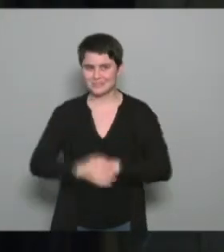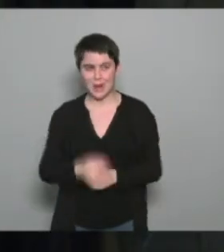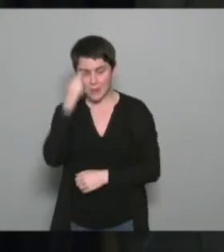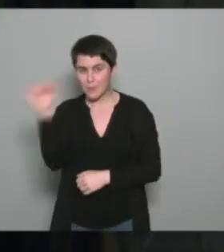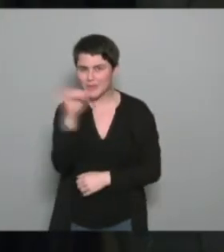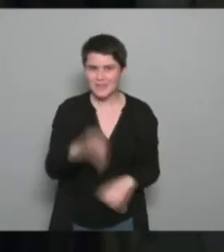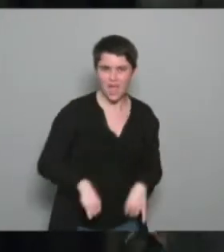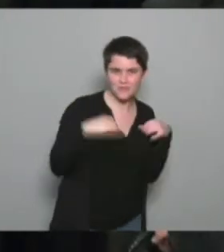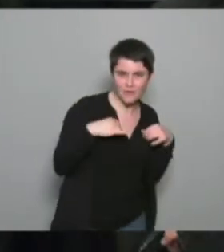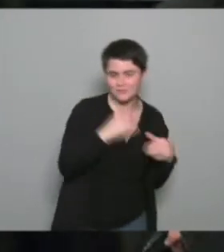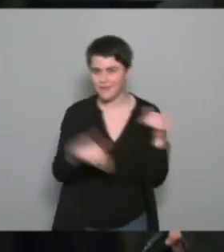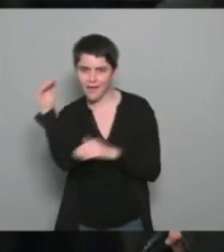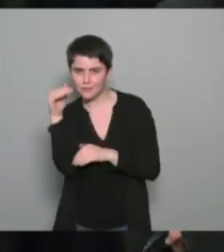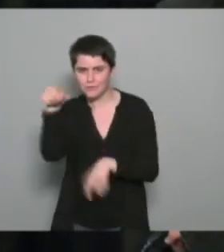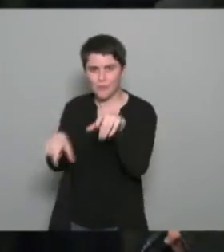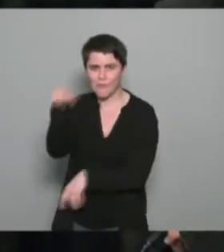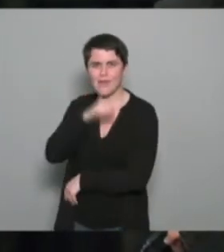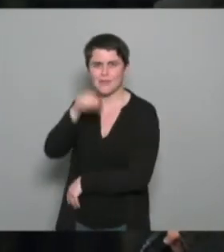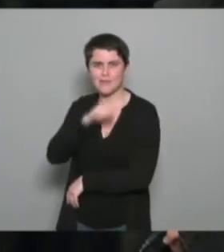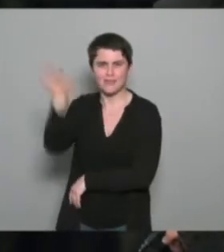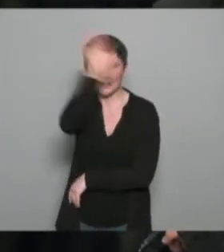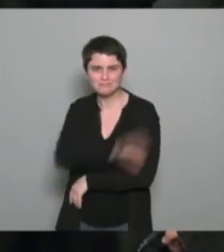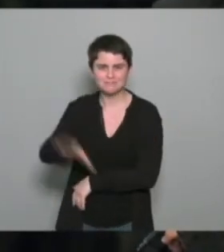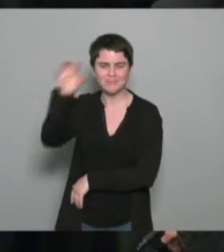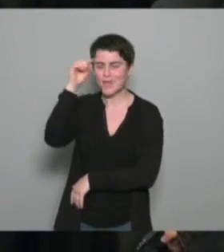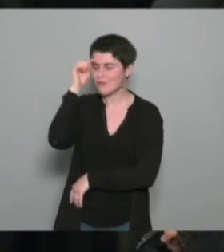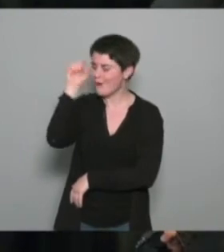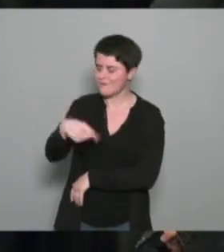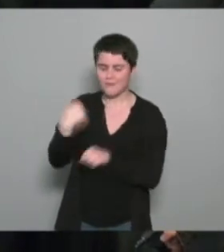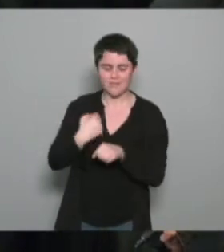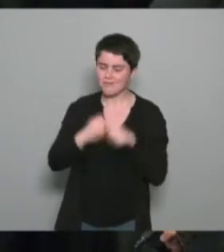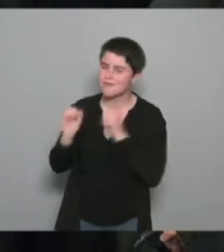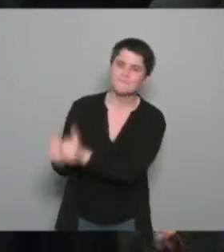nos adultes nos personnes âgées sur notre territoire je crois qu'on doit travailler ensemble là dessus